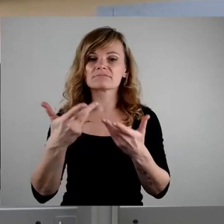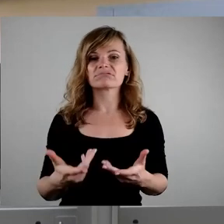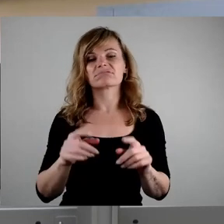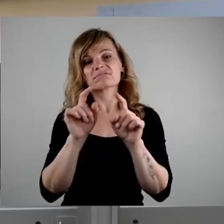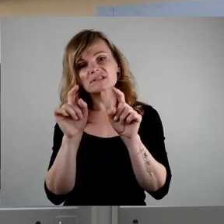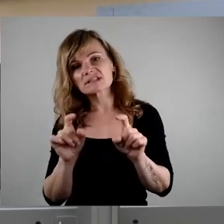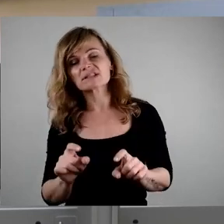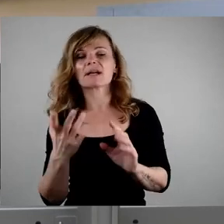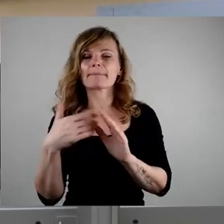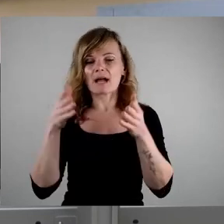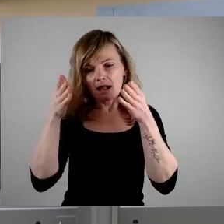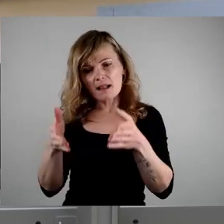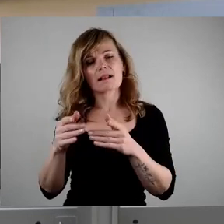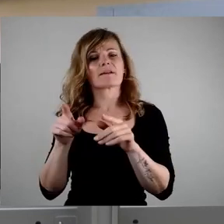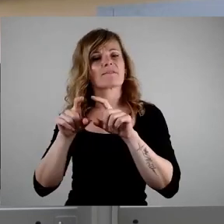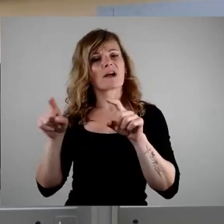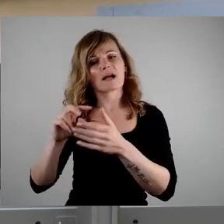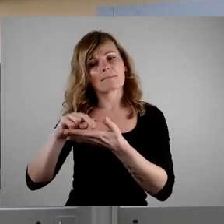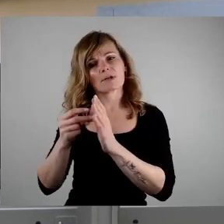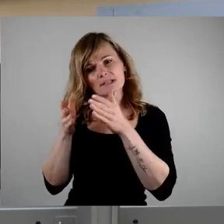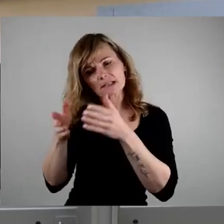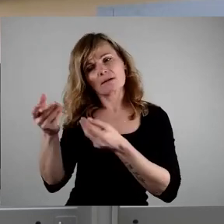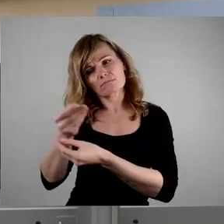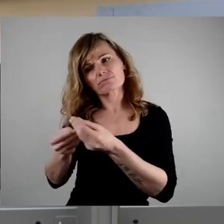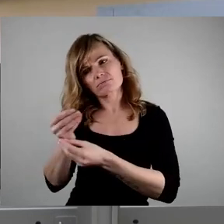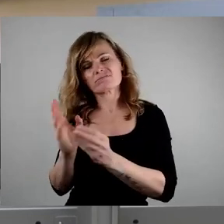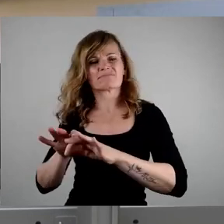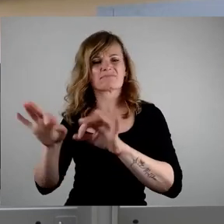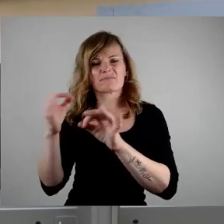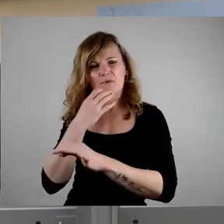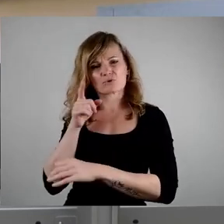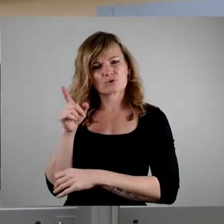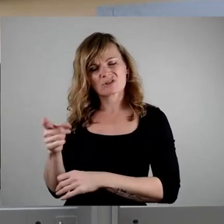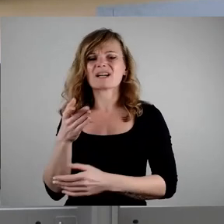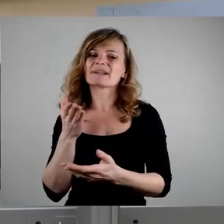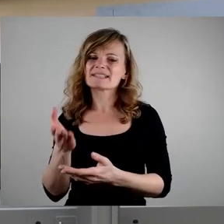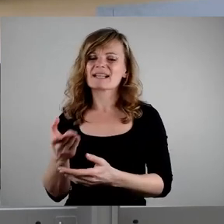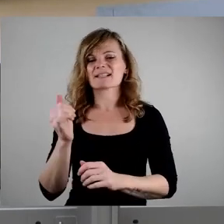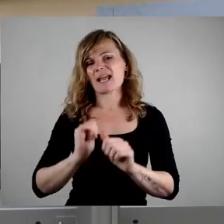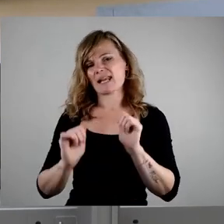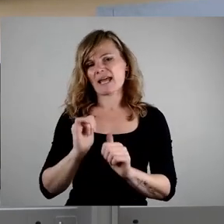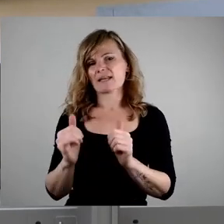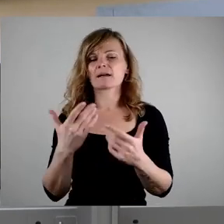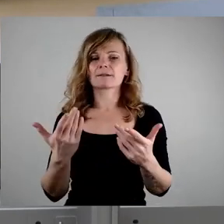Fachpolitik, aber das ist etwas, was leider etwas stark durch die